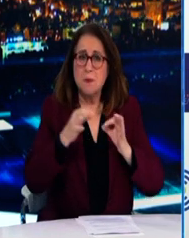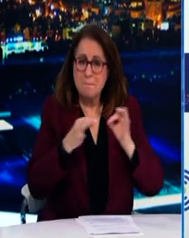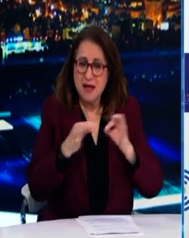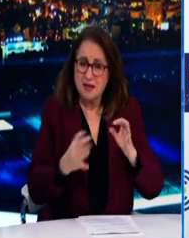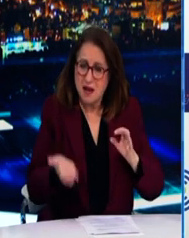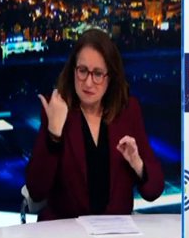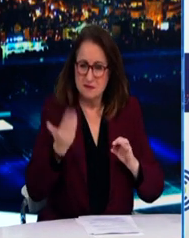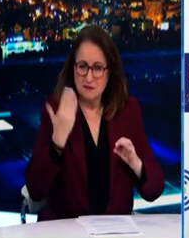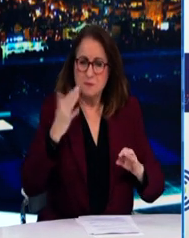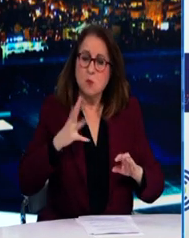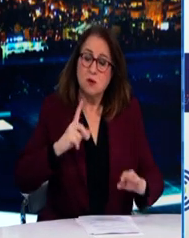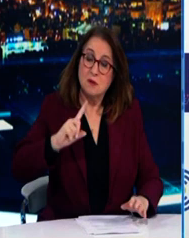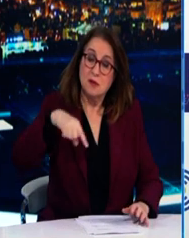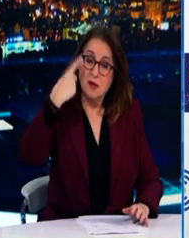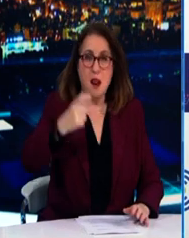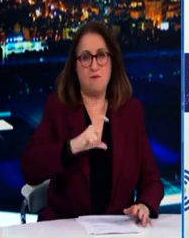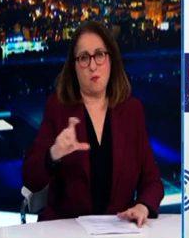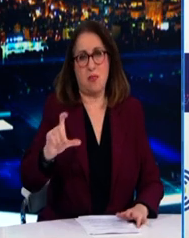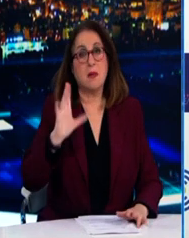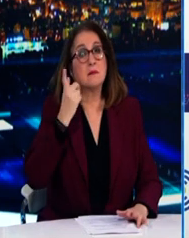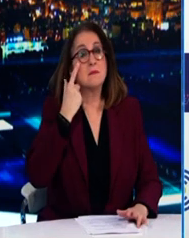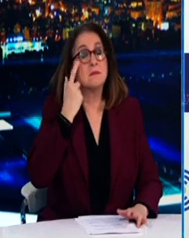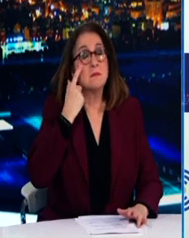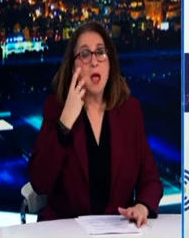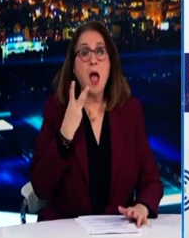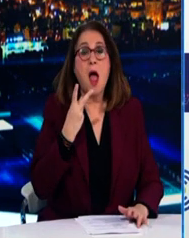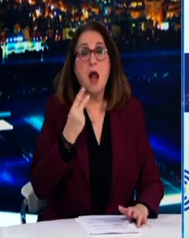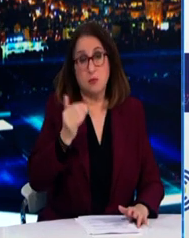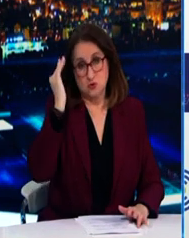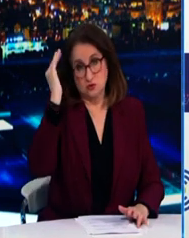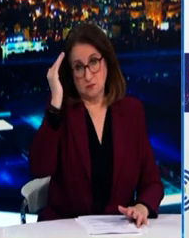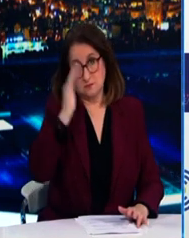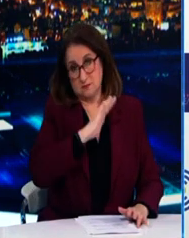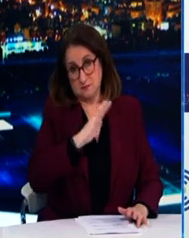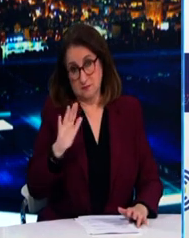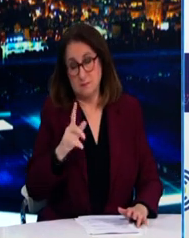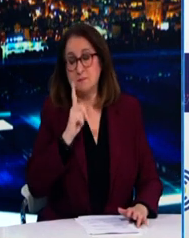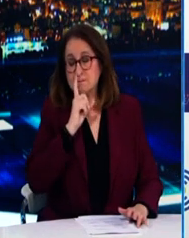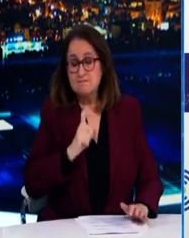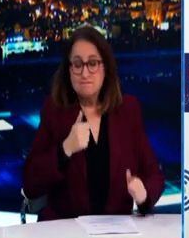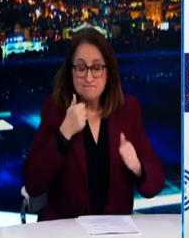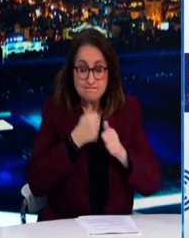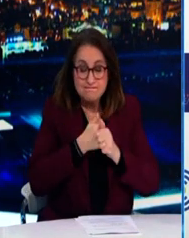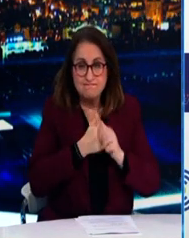ίσως ακόμη και την επόμενη εβδομάδα. Βασική προϋπόθεση παραμένει μία, η πιστή εφαρμογή των μέτρων.